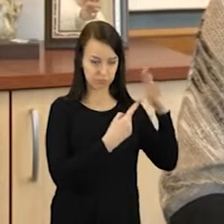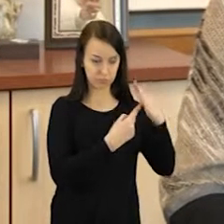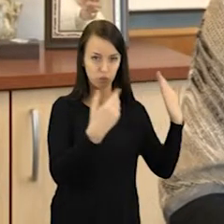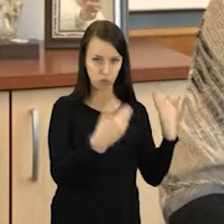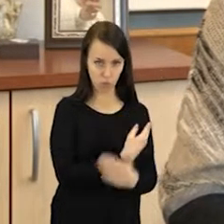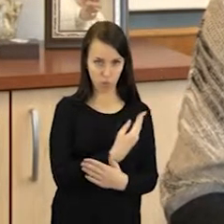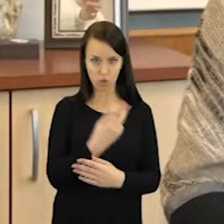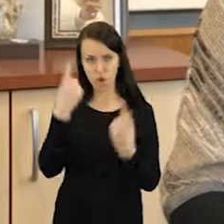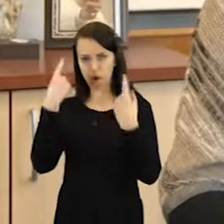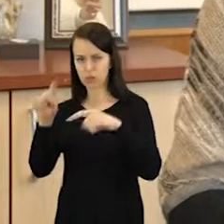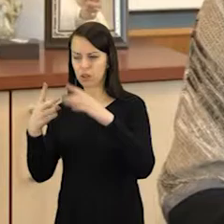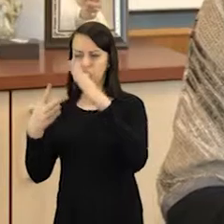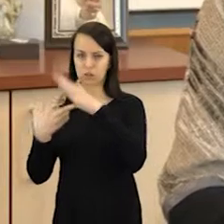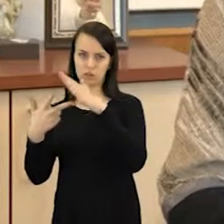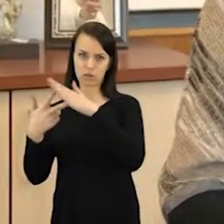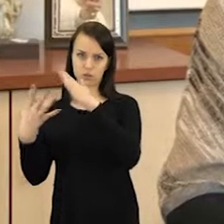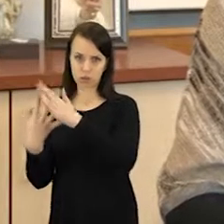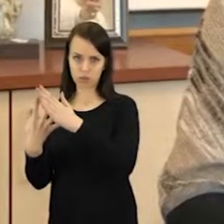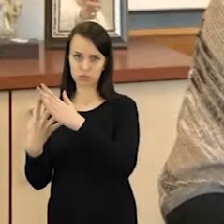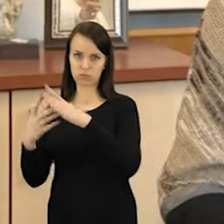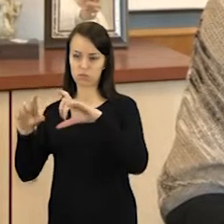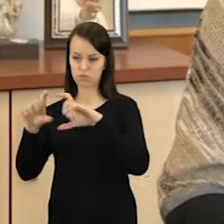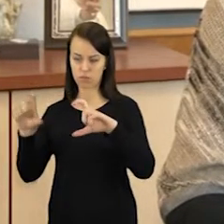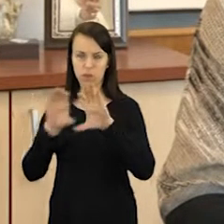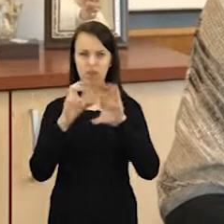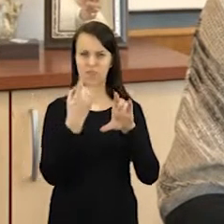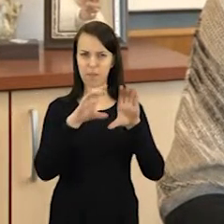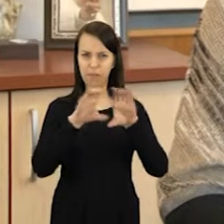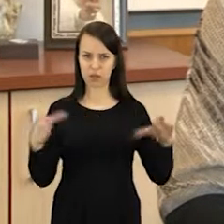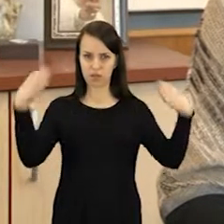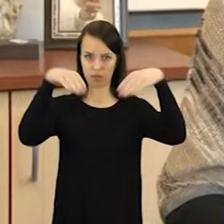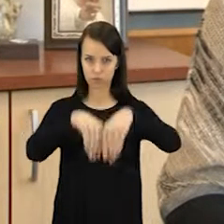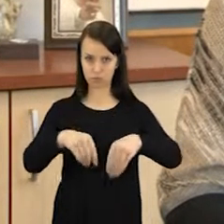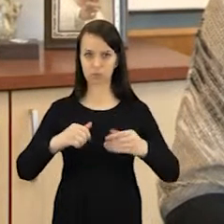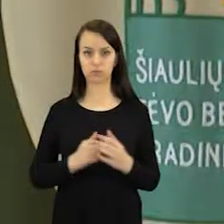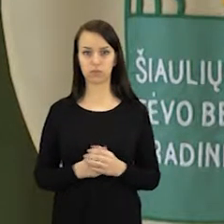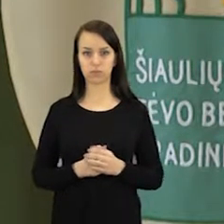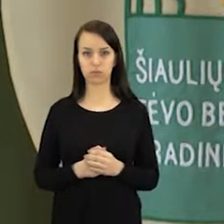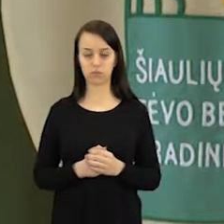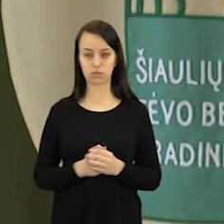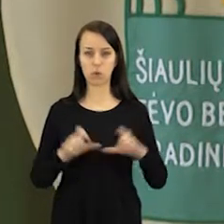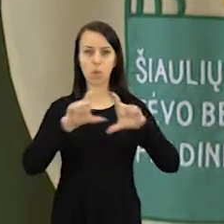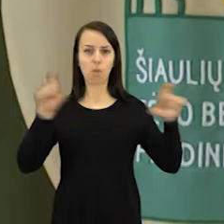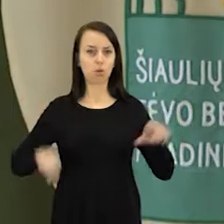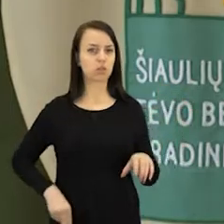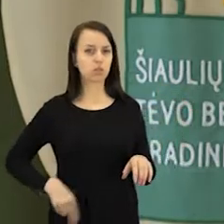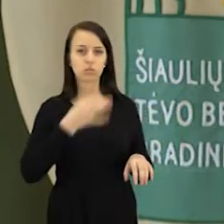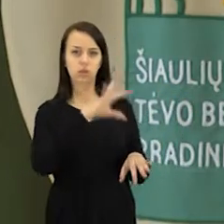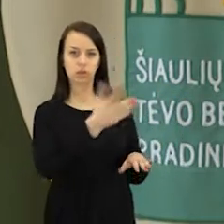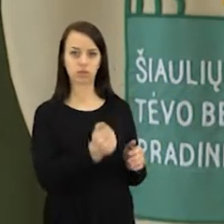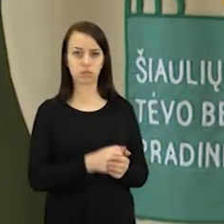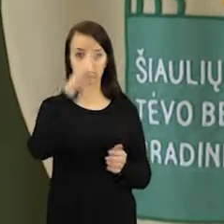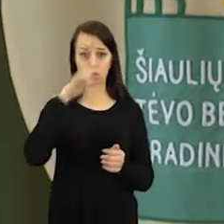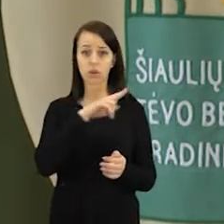stogu, būtų jėzuitų mokykla, jau naujata ir andriškos. Mokyklos direktorė sako, kad tėvai